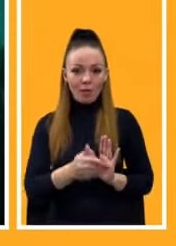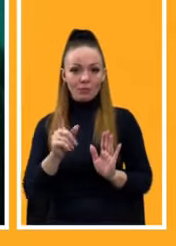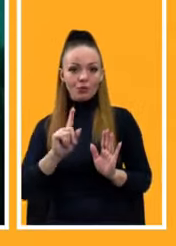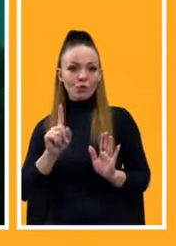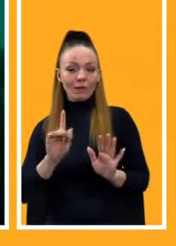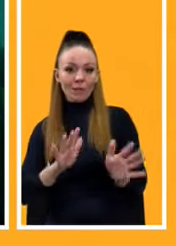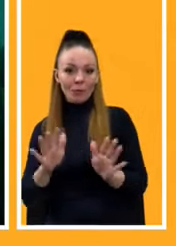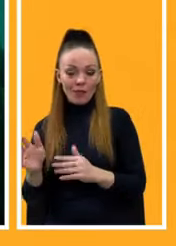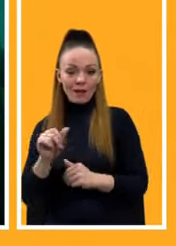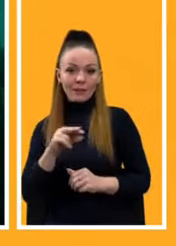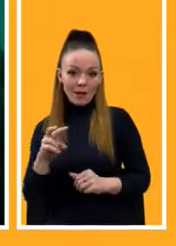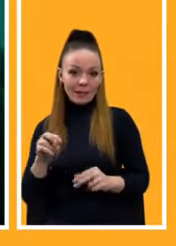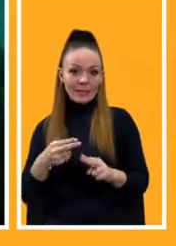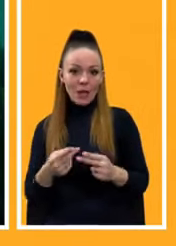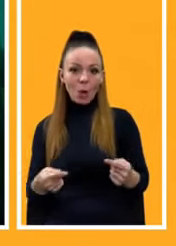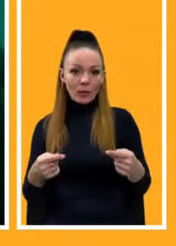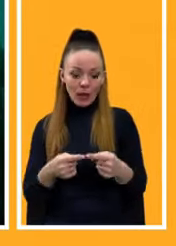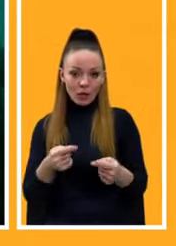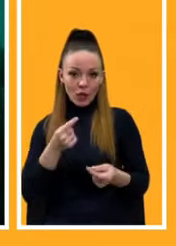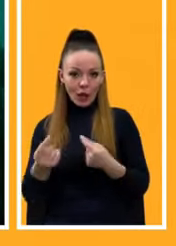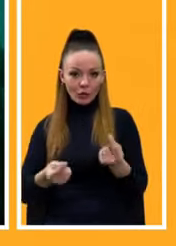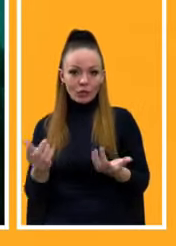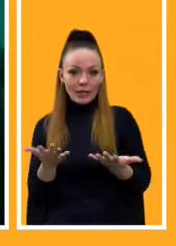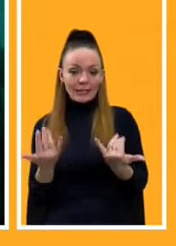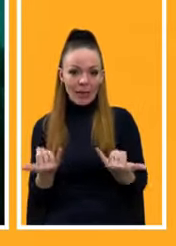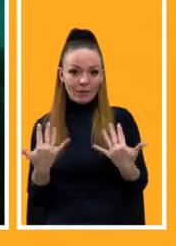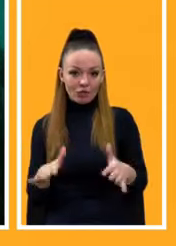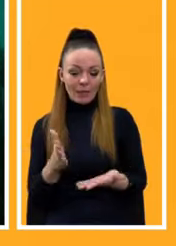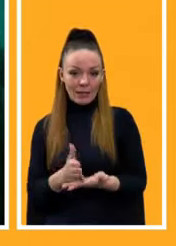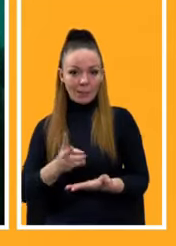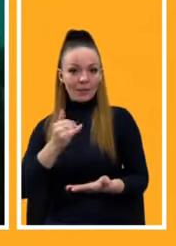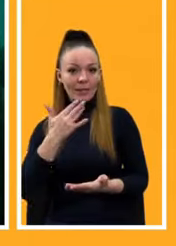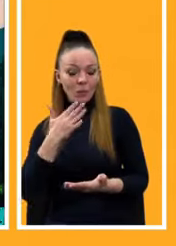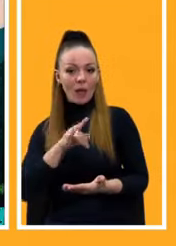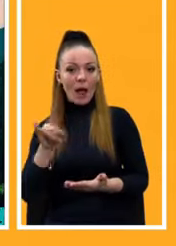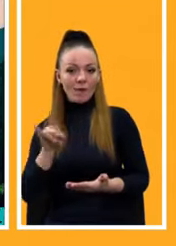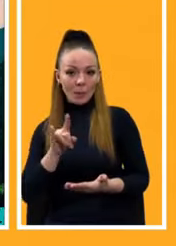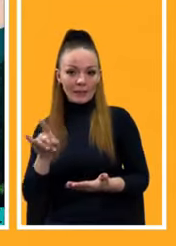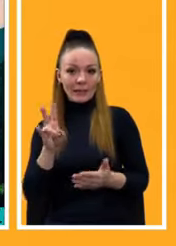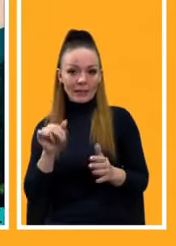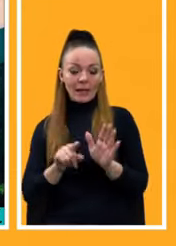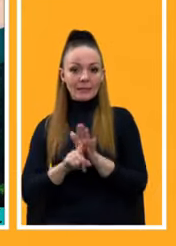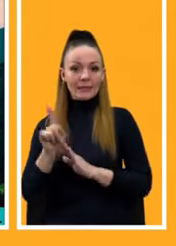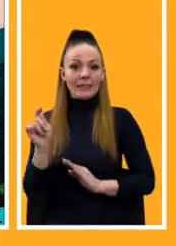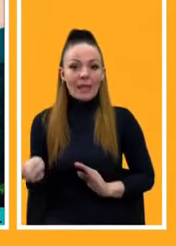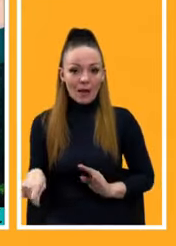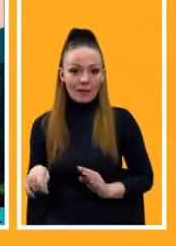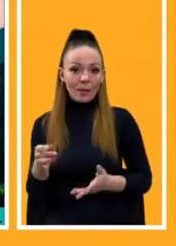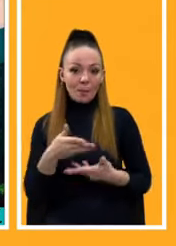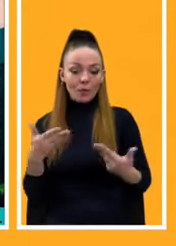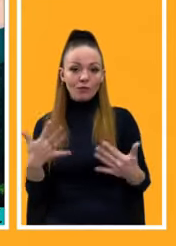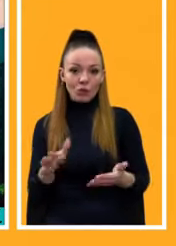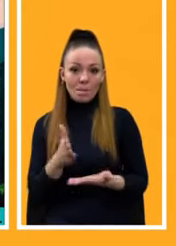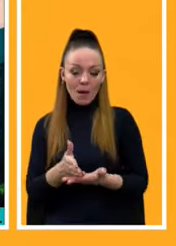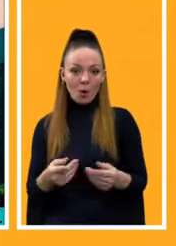відбувається. Але це конкретні речі, які вже зараз є, да? Національний авіаперевізник на старті, і ми вже маємо конкретні